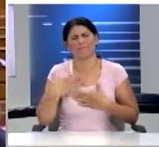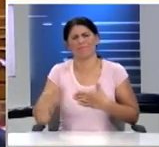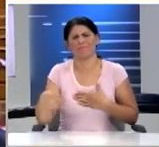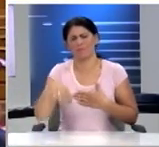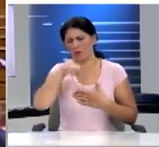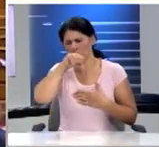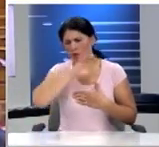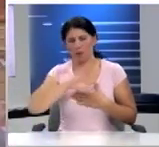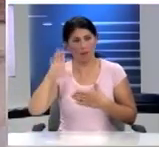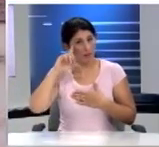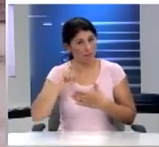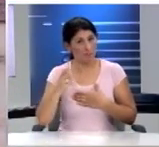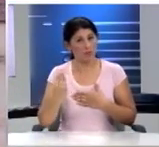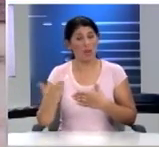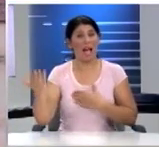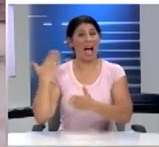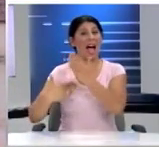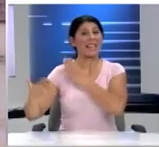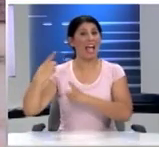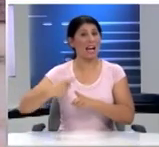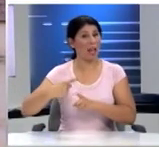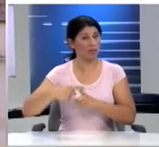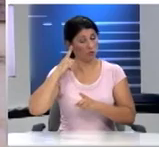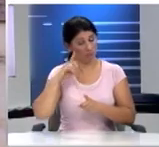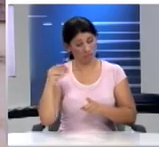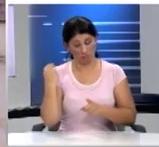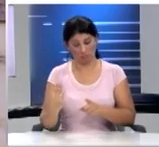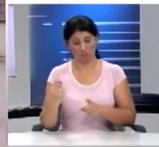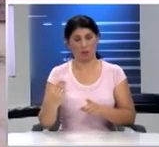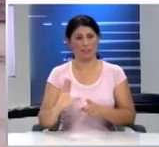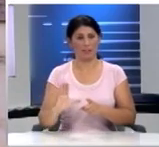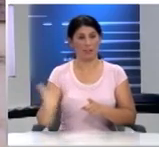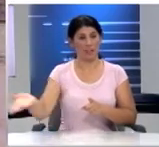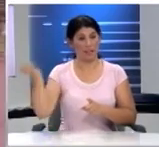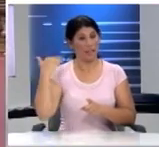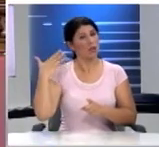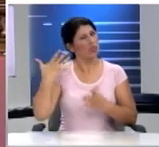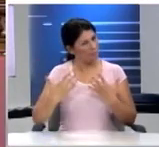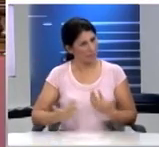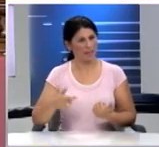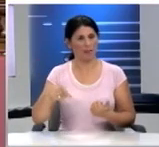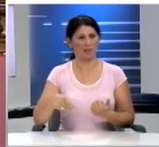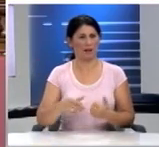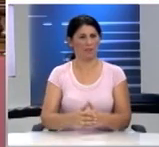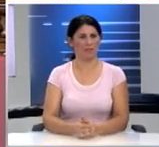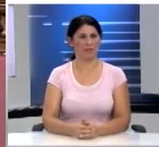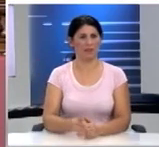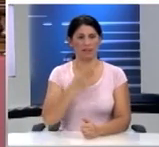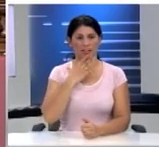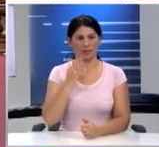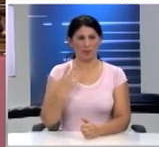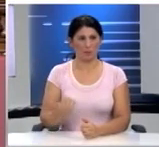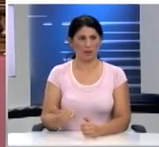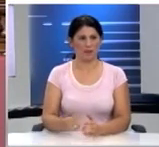και γνώστης της αρχαίας Ελλάδος και τότε υπήρχαν αυτά γι' αυτό και υπάρχει